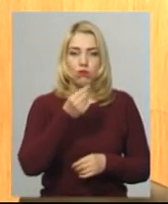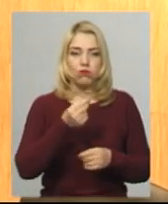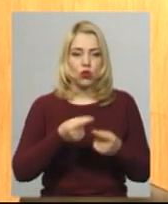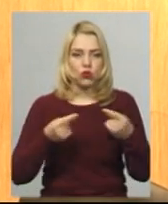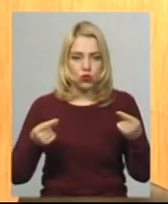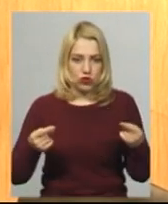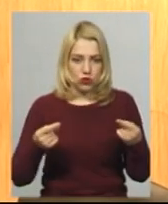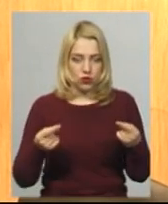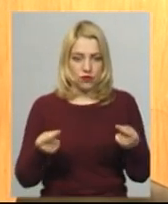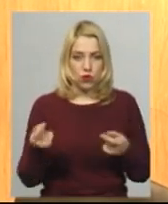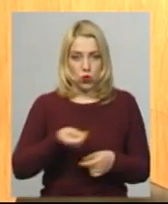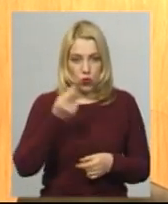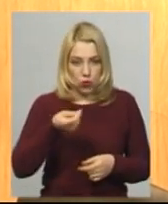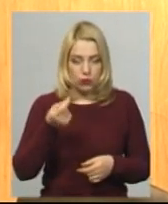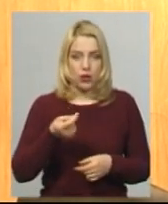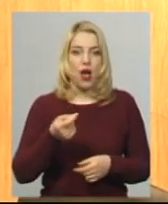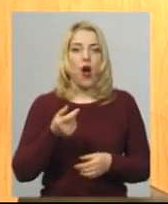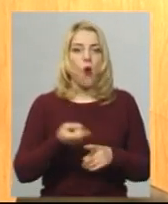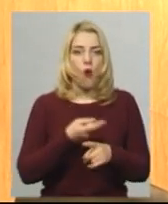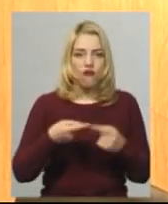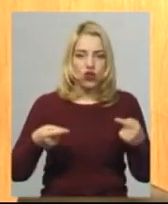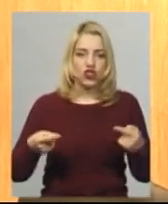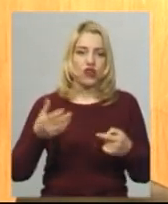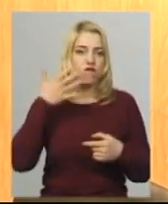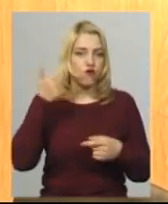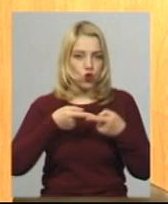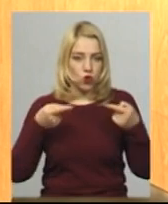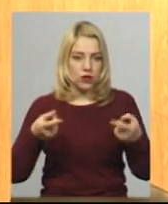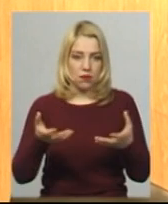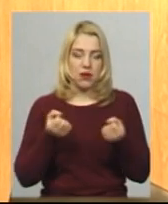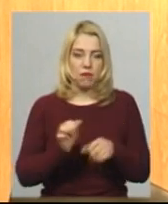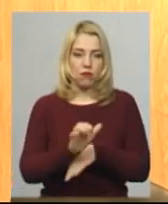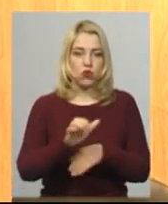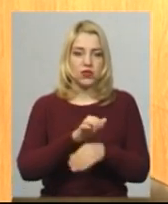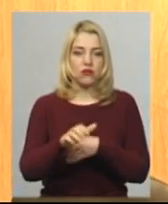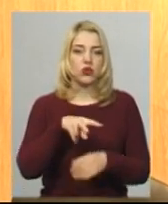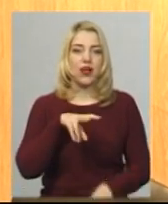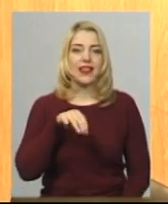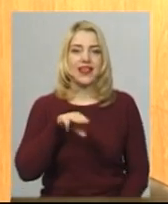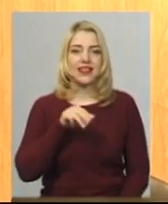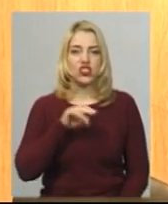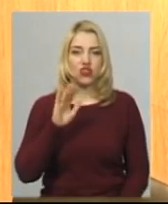'яну, овочі, фрукти беремо в поставщика в Литичеві.